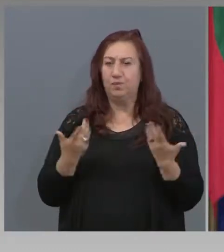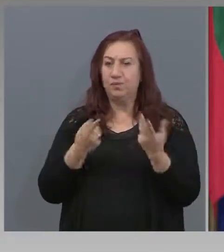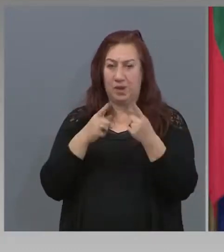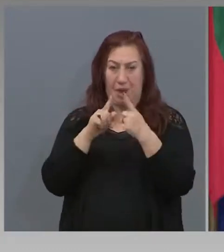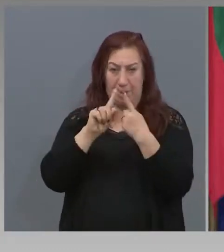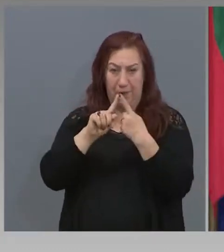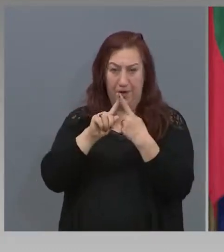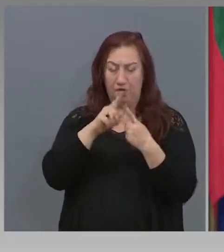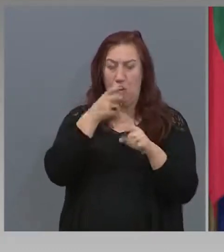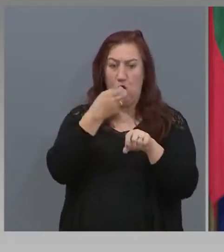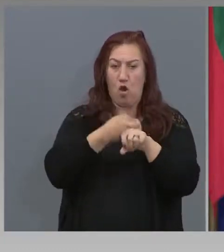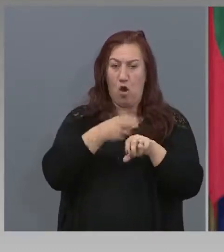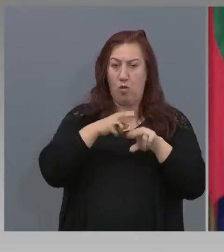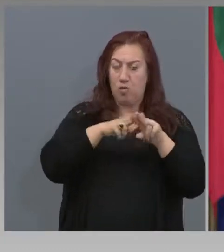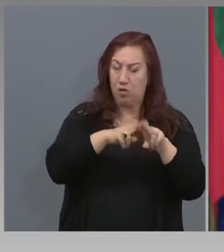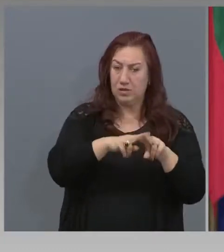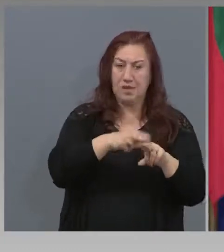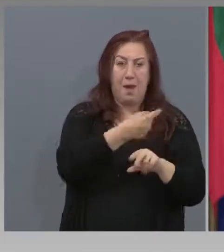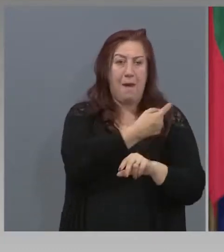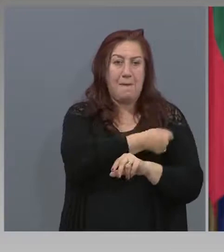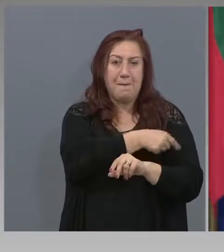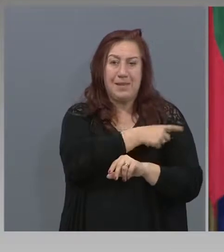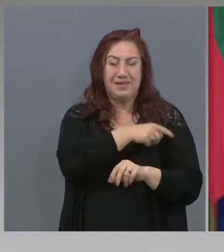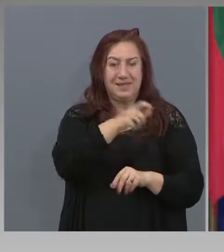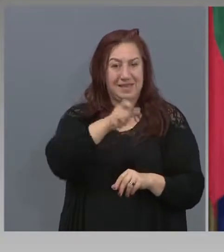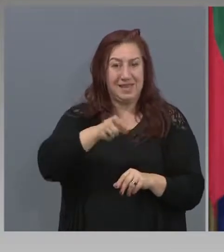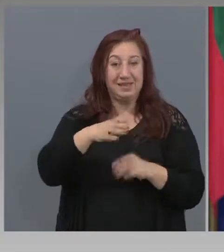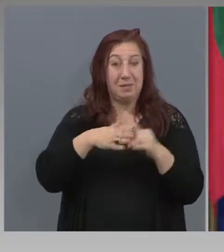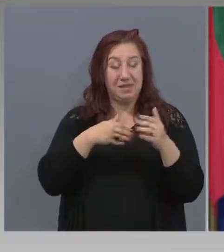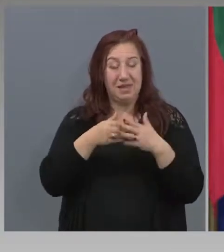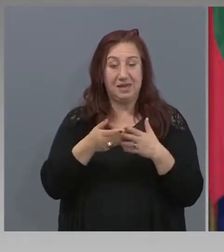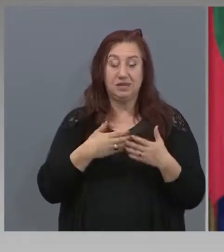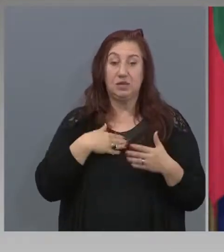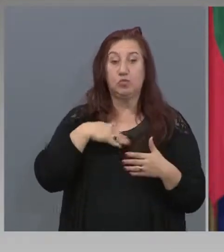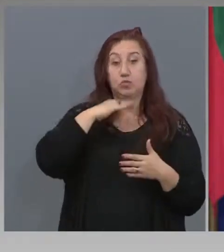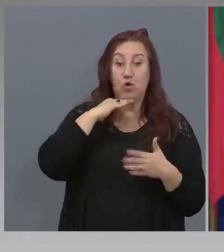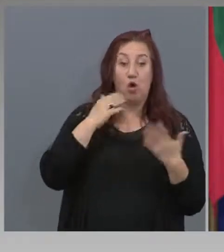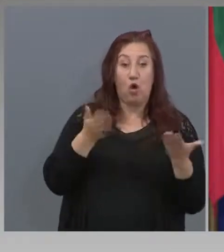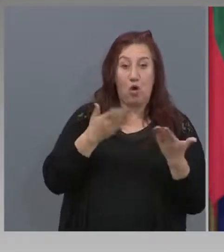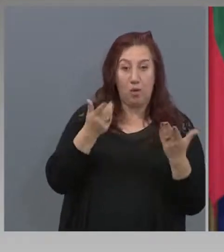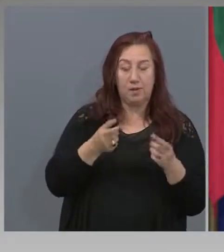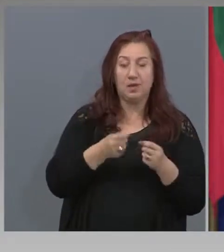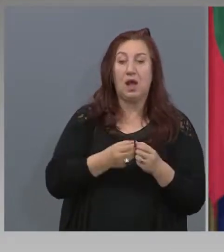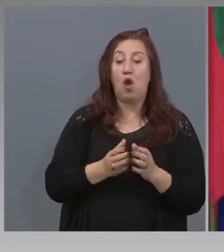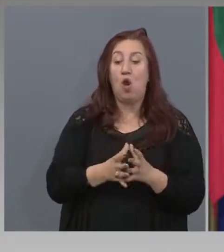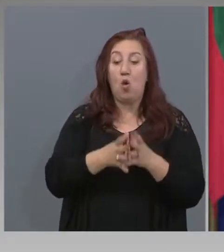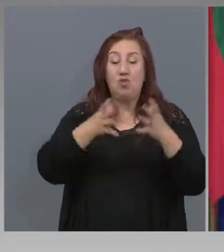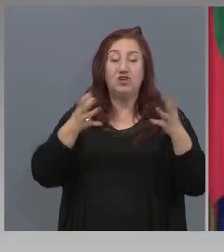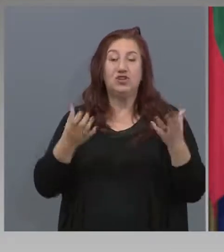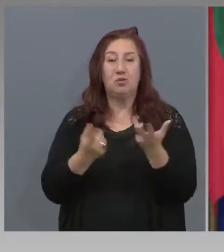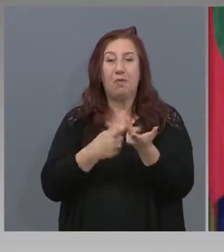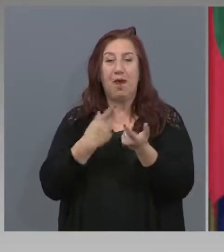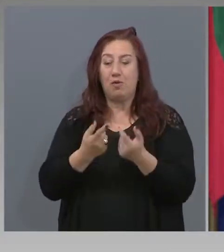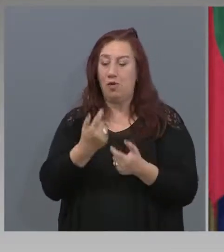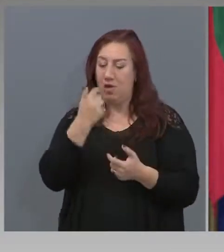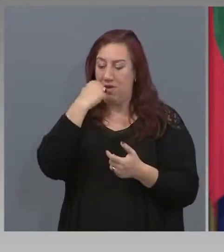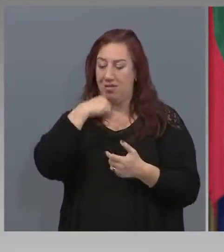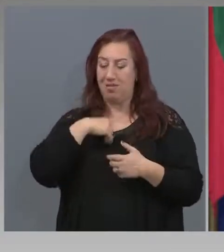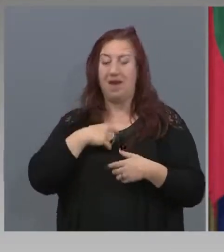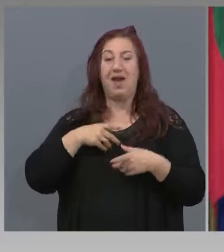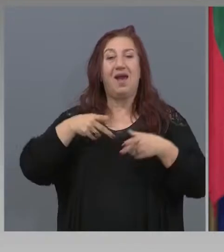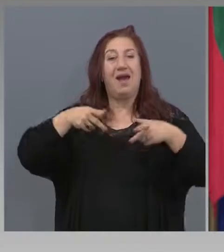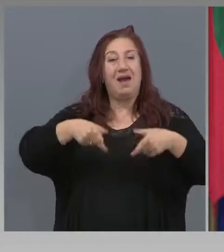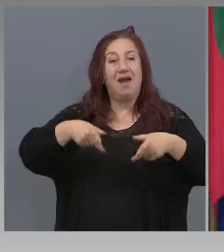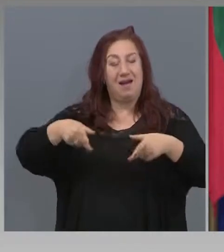медицински специалисти натрупаха опит. Увеличен беше броя на интензивните легла. Рензи и